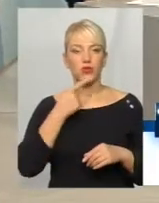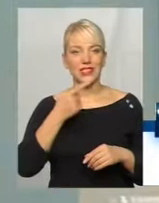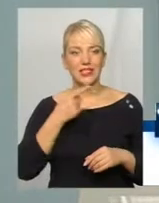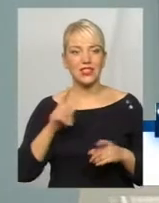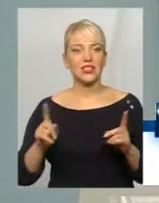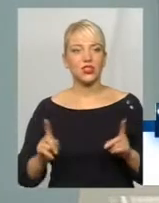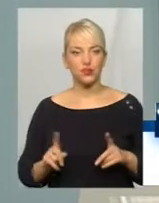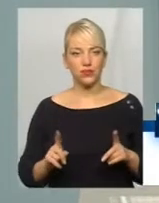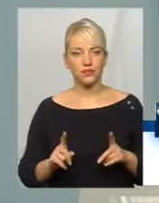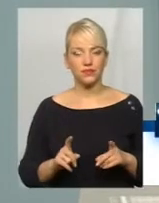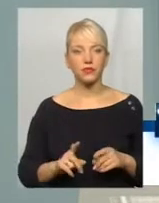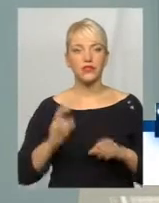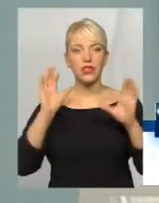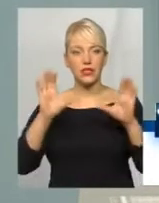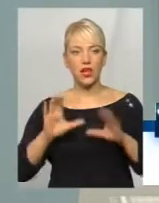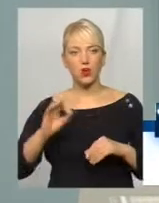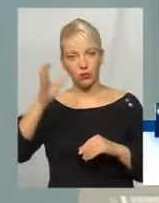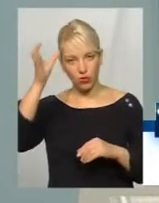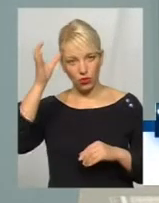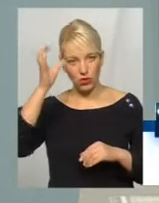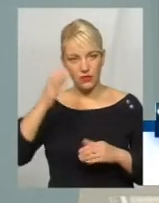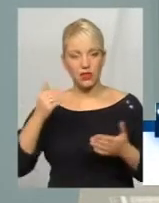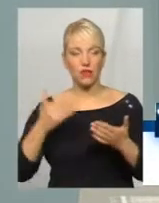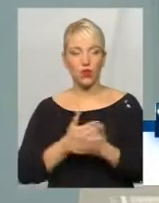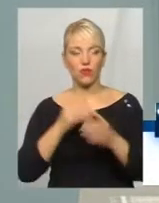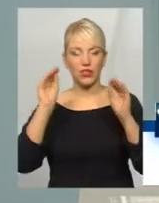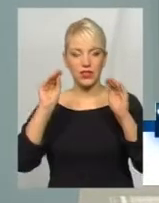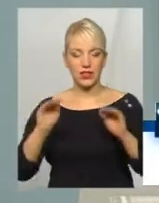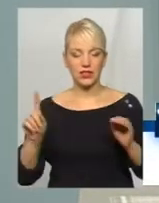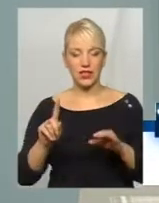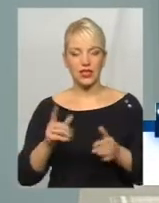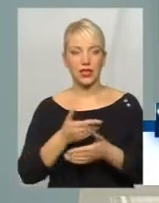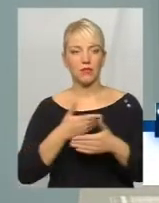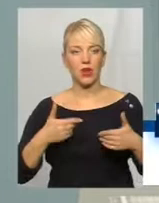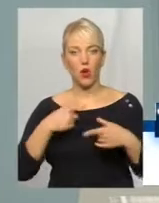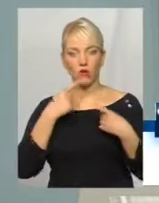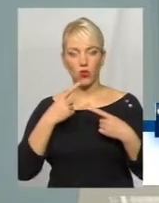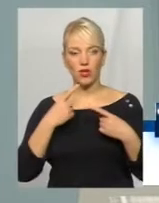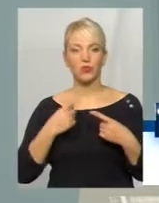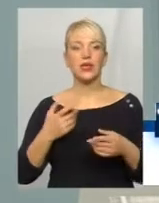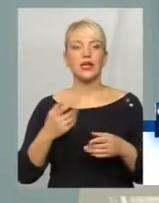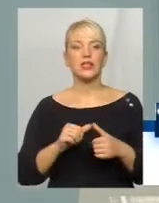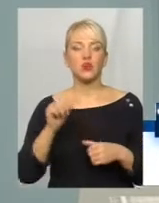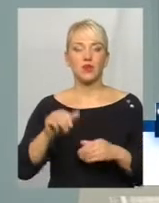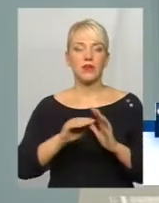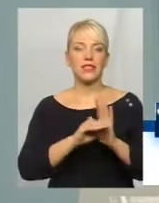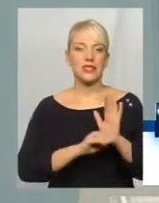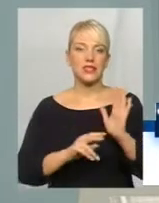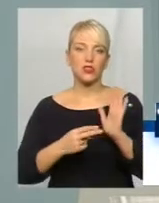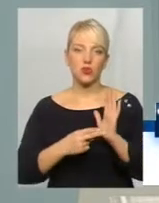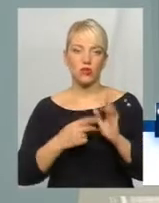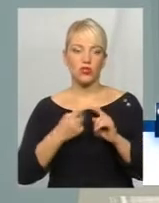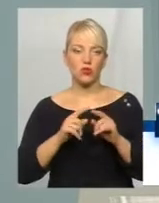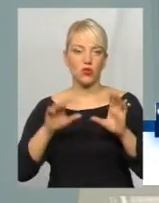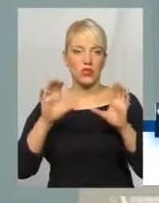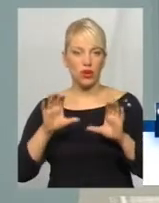що закон про освіту в новій редакції, про який ми говоримо, зокрема стаття 7 цього